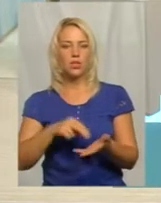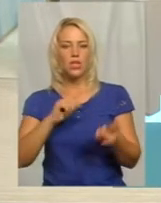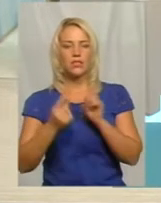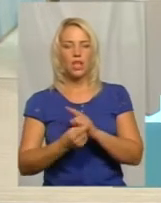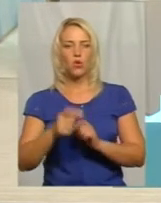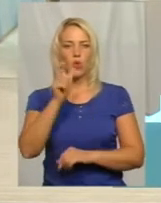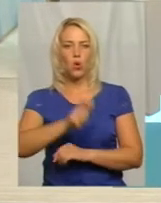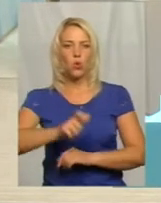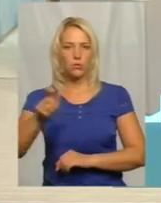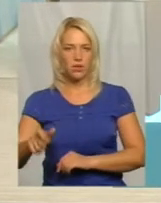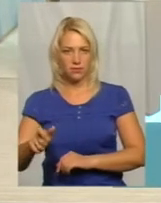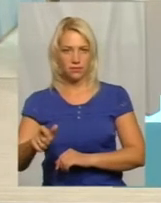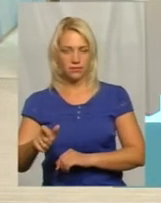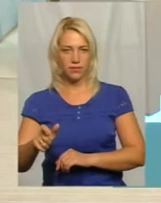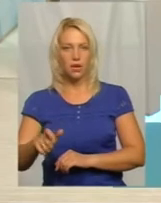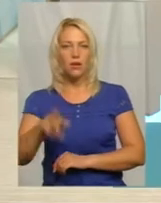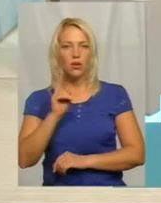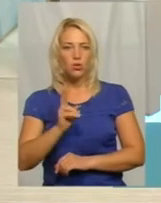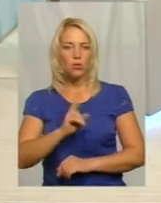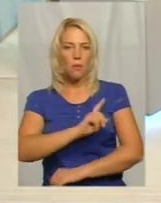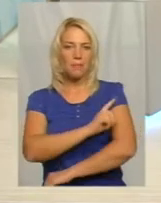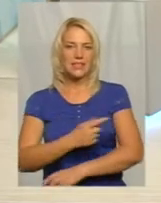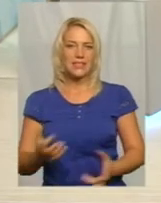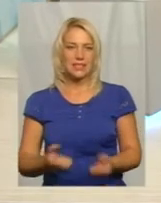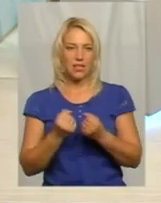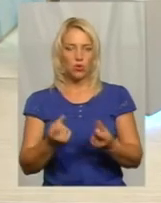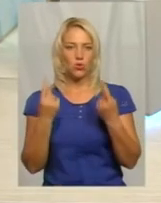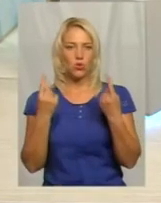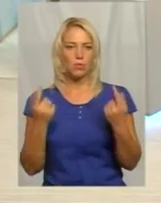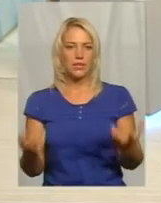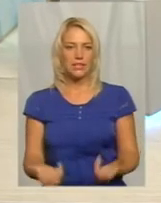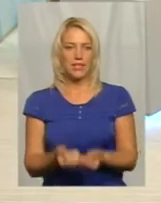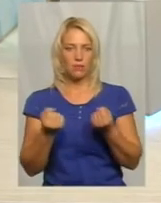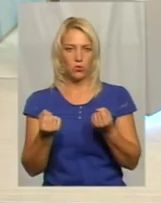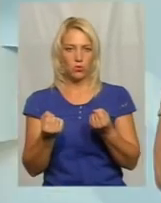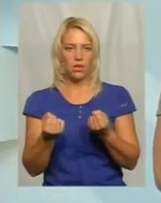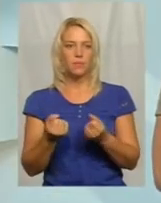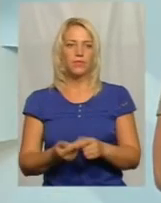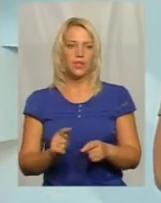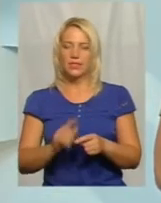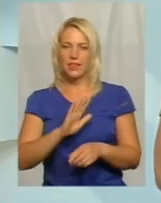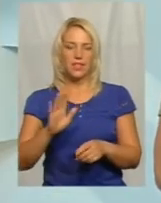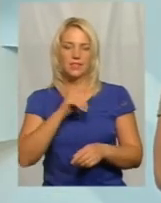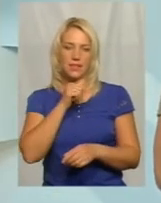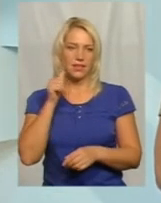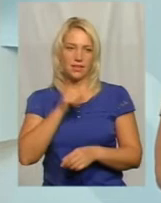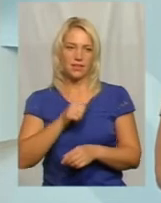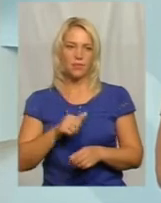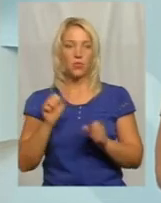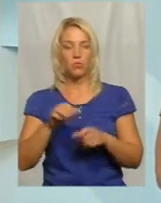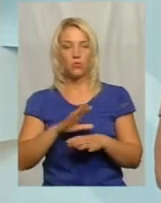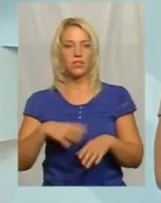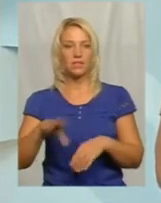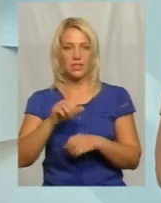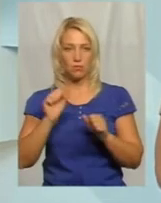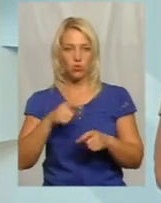підсилюють, колосально підсилюють армію. Це не секрет для одного командира. Та може вони не всі можуть